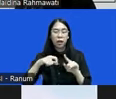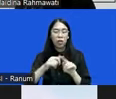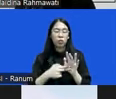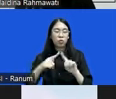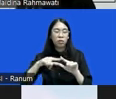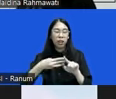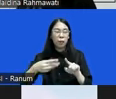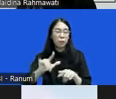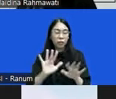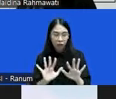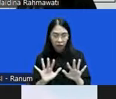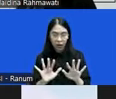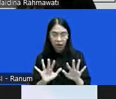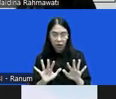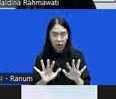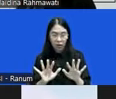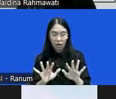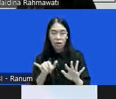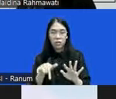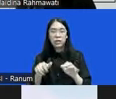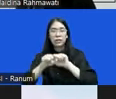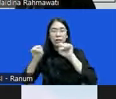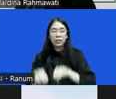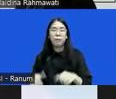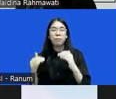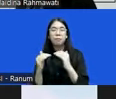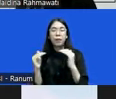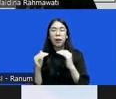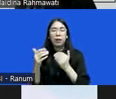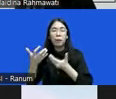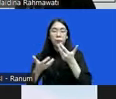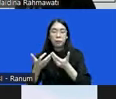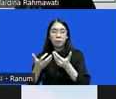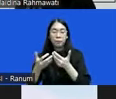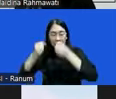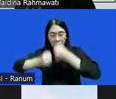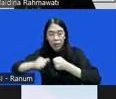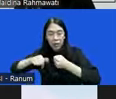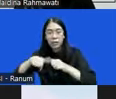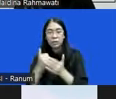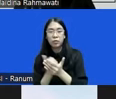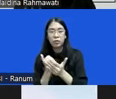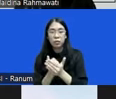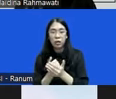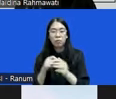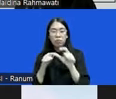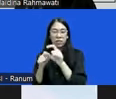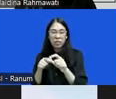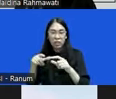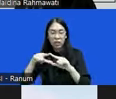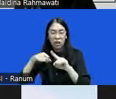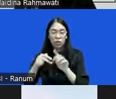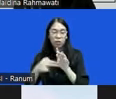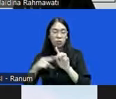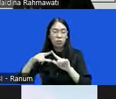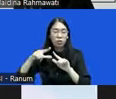akuntabilitas dalam sistem dan pidana kita yang mana penyidikan tidak akuntabel yang mana kita punya